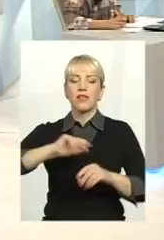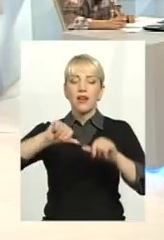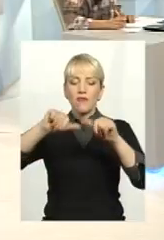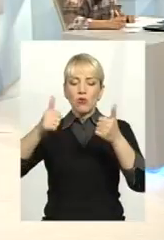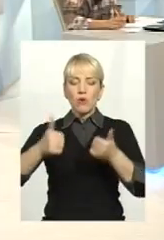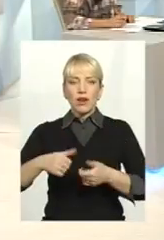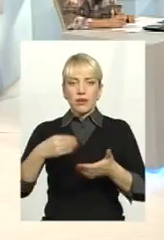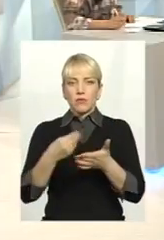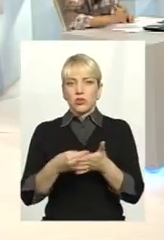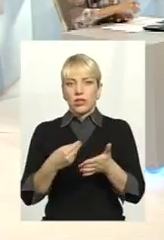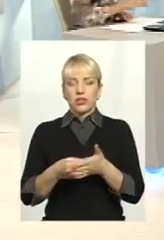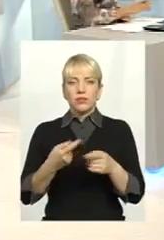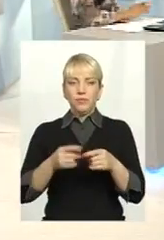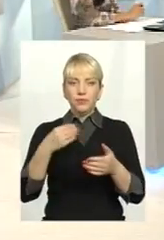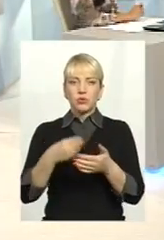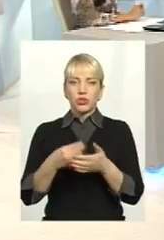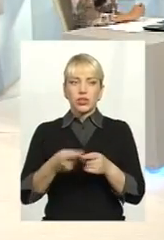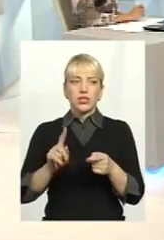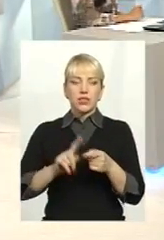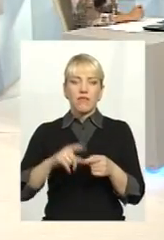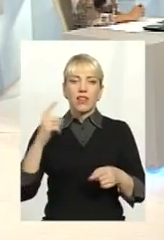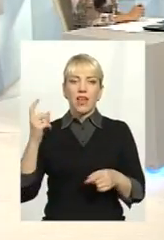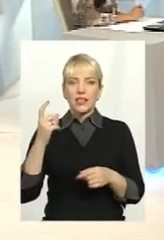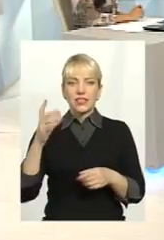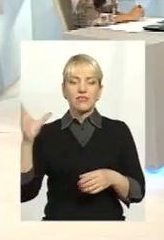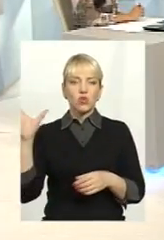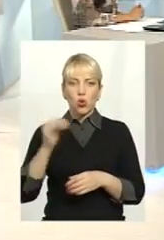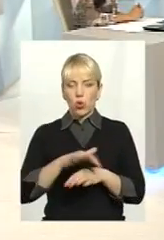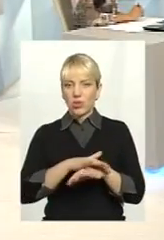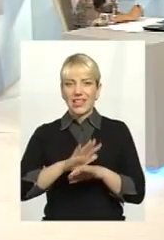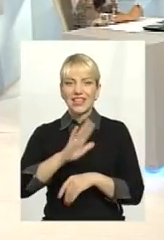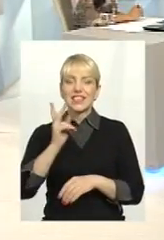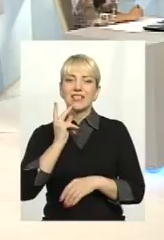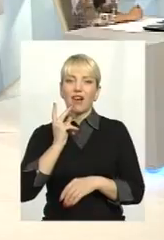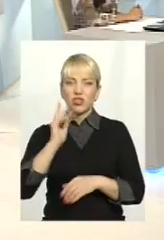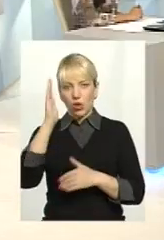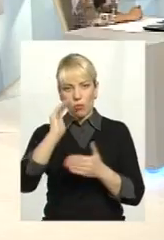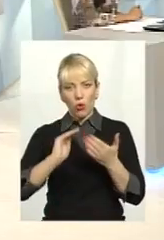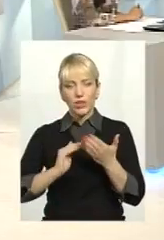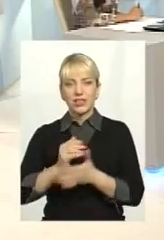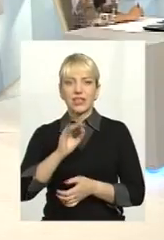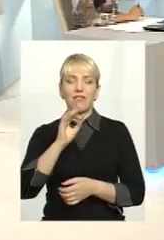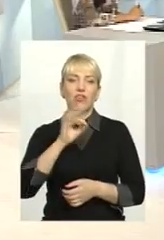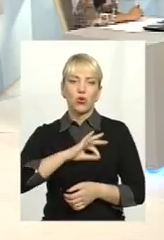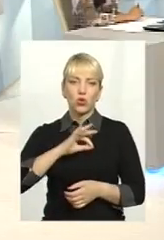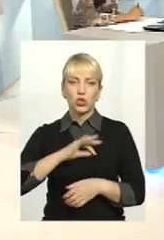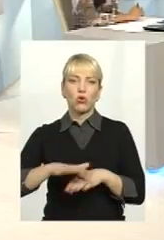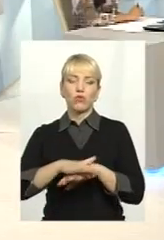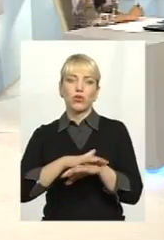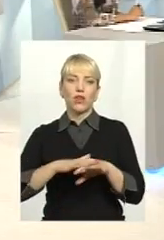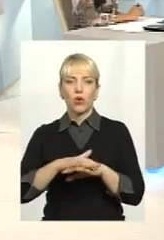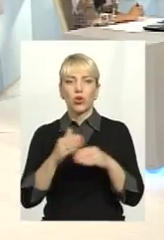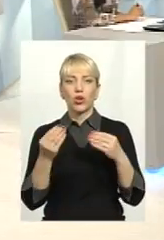Адже бюджет – це власність цілого народу. І не завжди політики використовують народні гроші